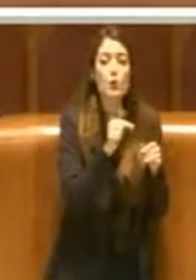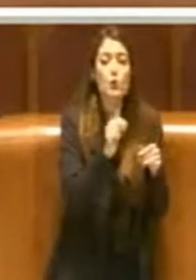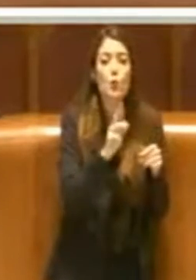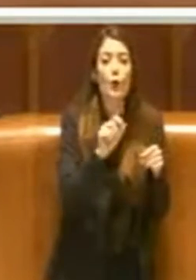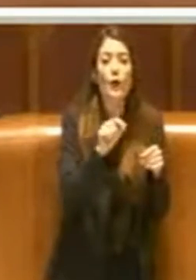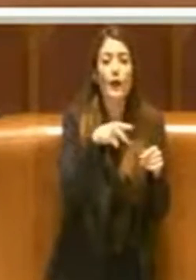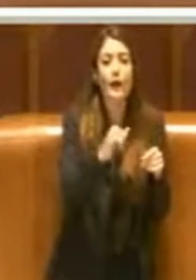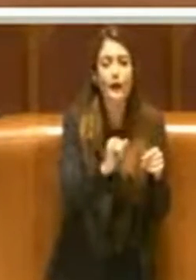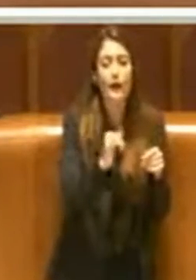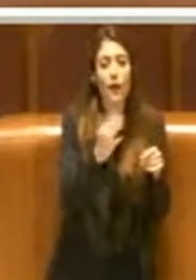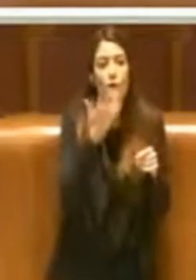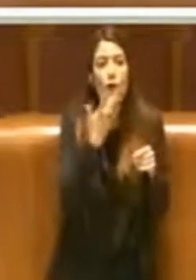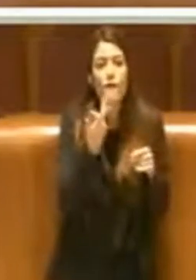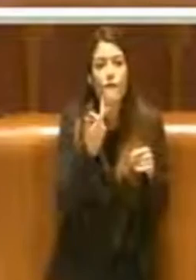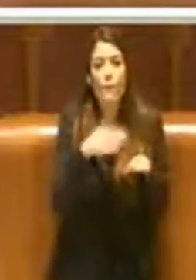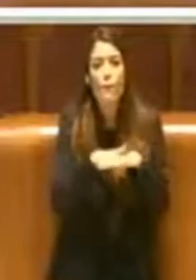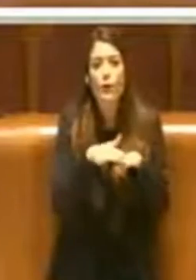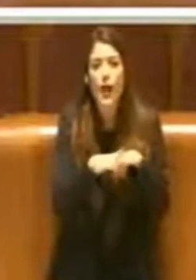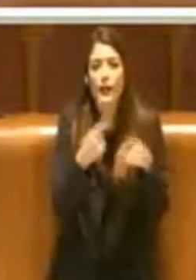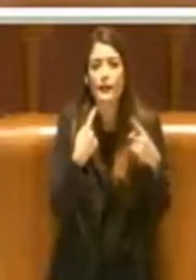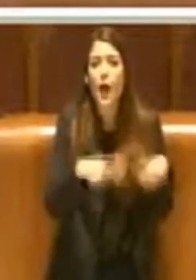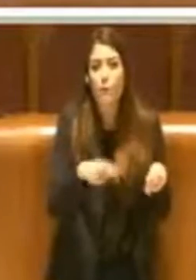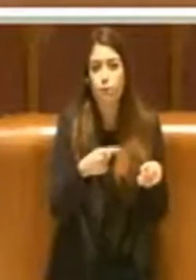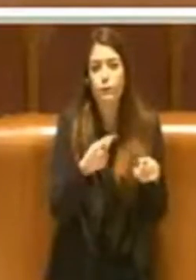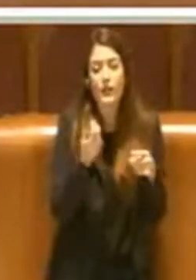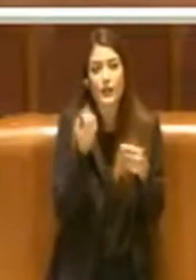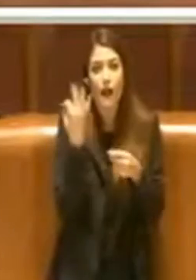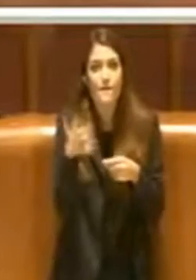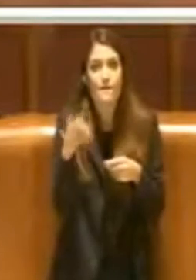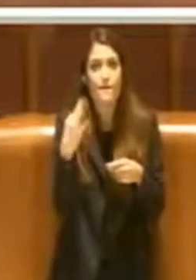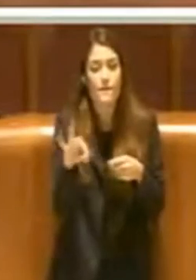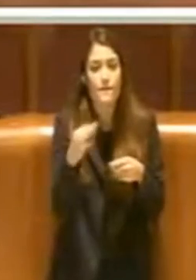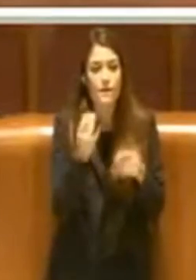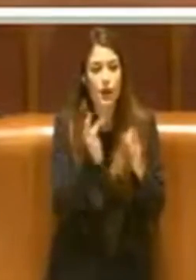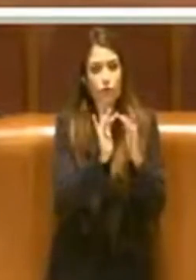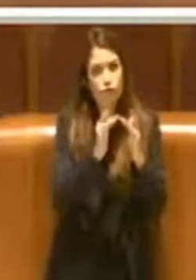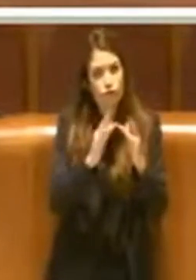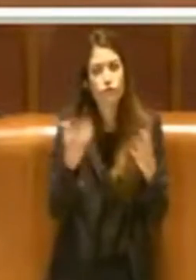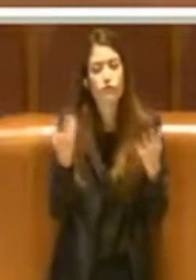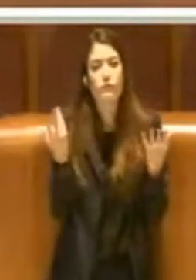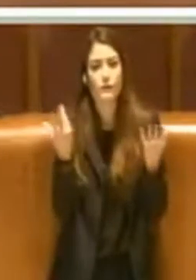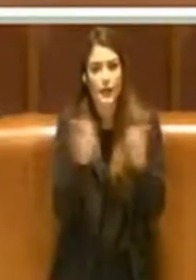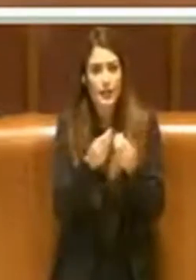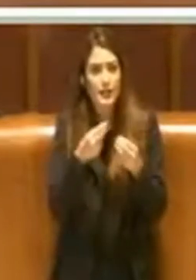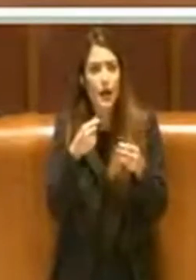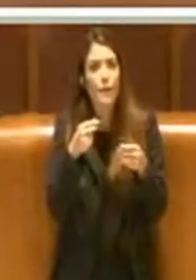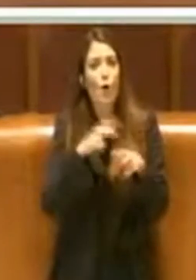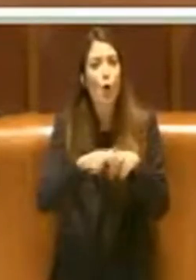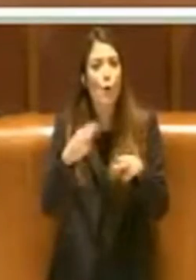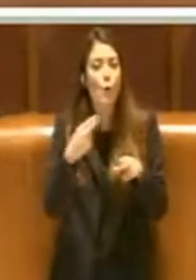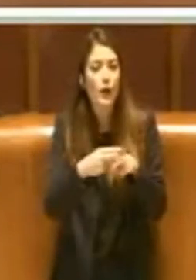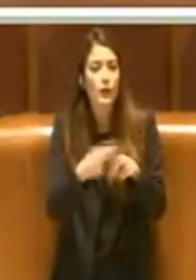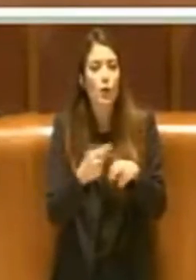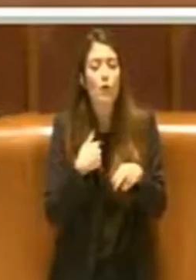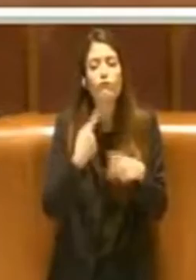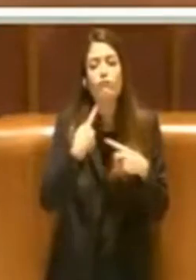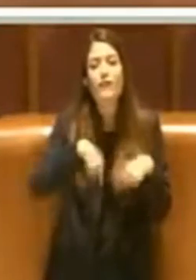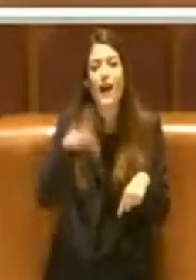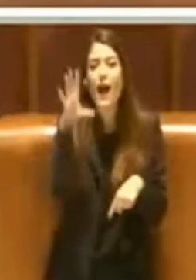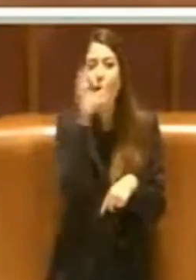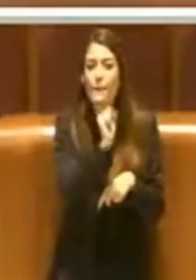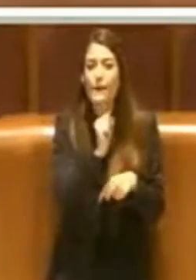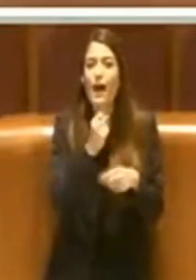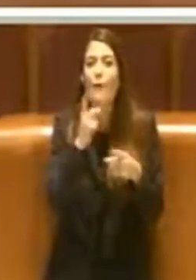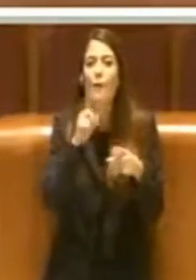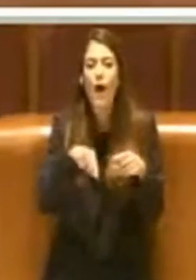modalità efficace anche all'interno di Roma Capitale e delle società partecipate, oppure capiamo quanto magari tanti